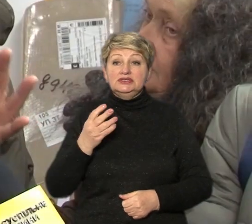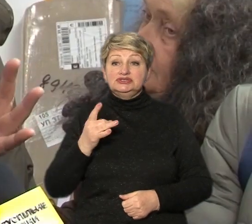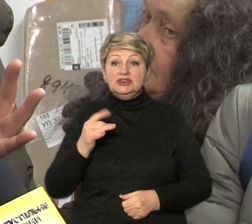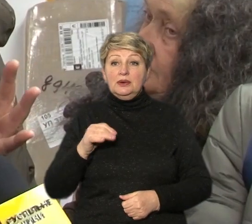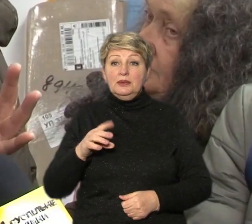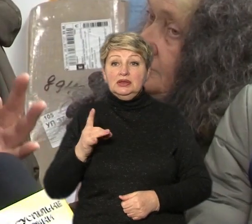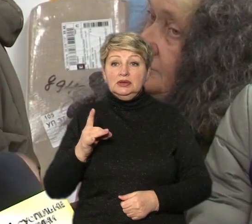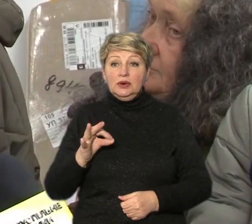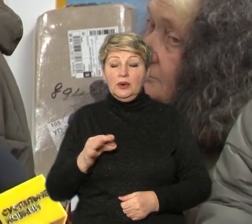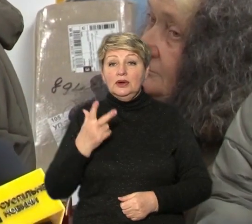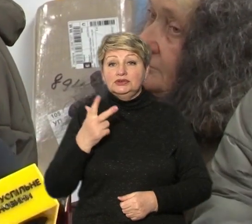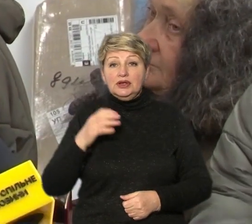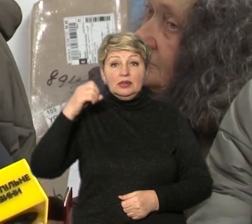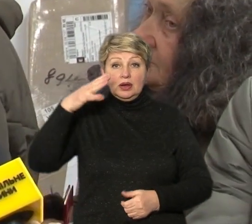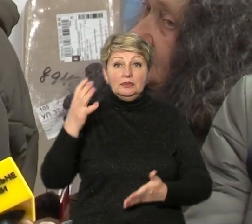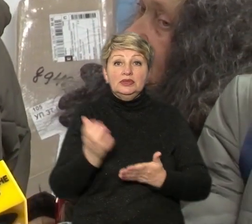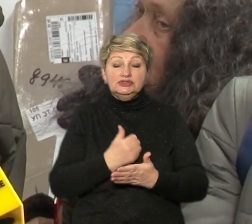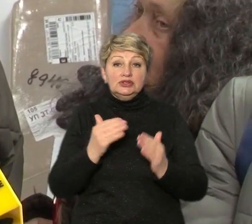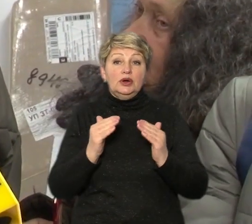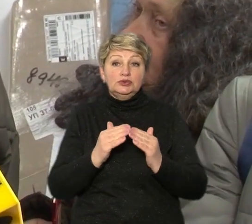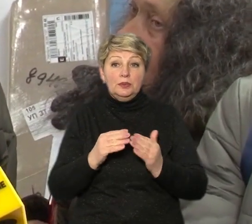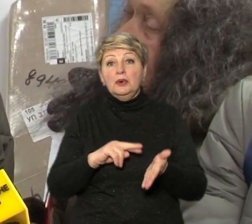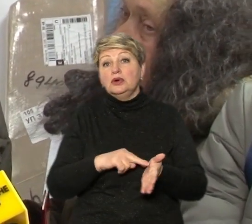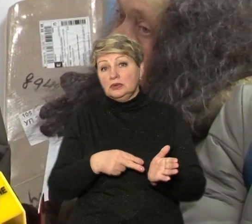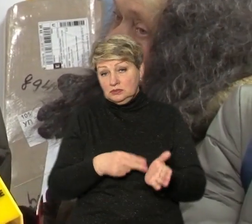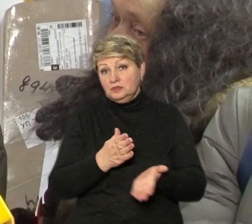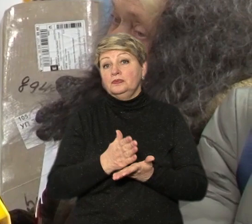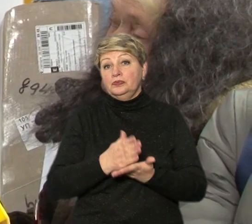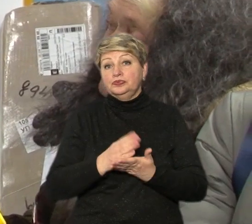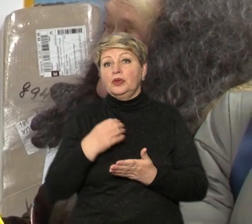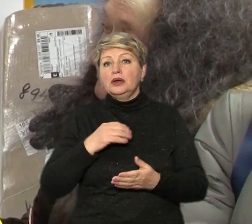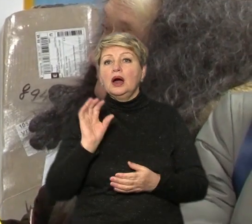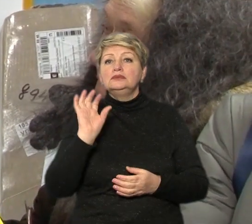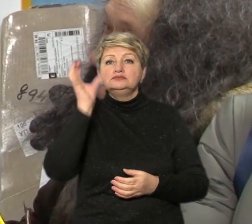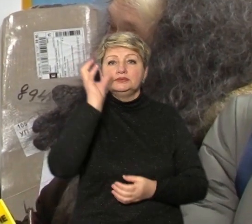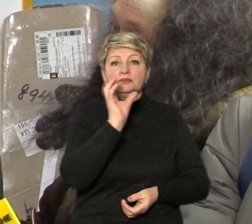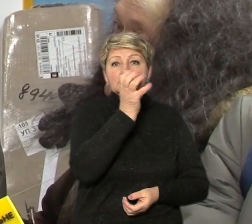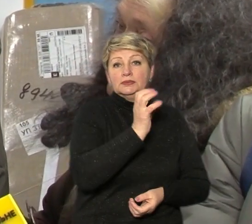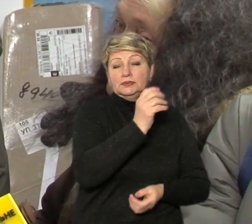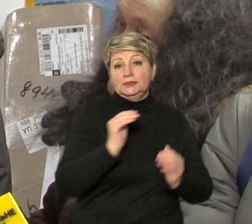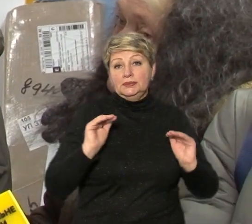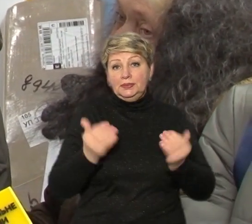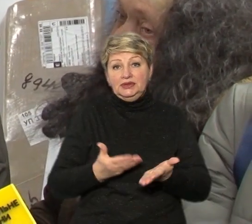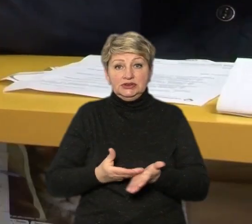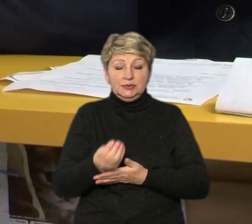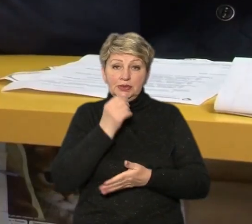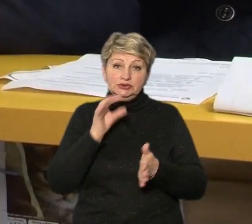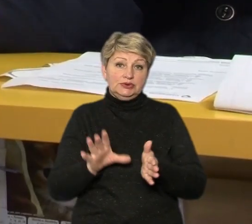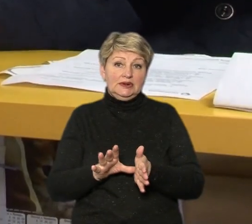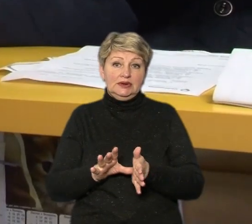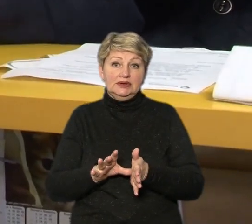Три лампочки ще не йшла вдома. Економію дали, економію я повкручувала в хаті, менше плачу за електрику.